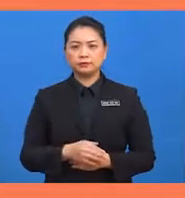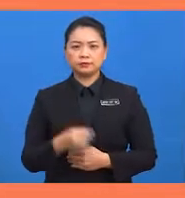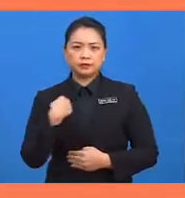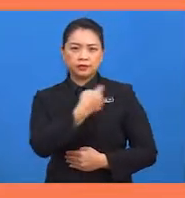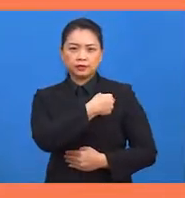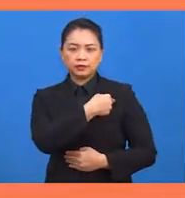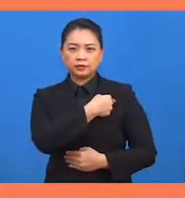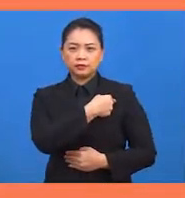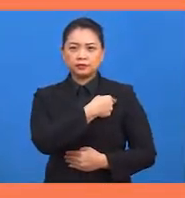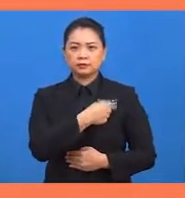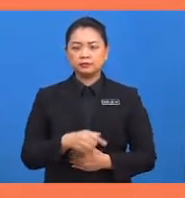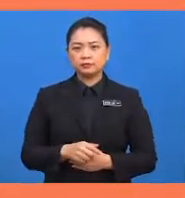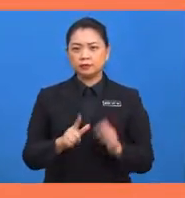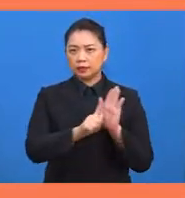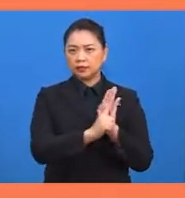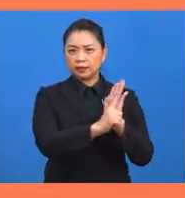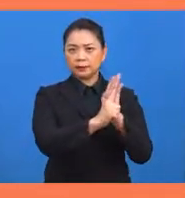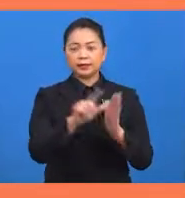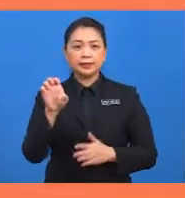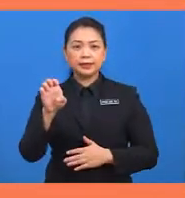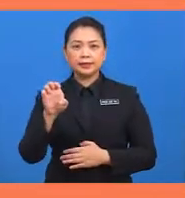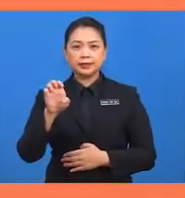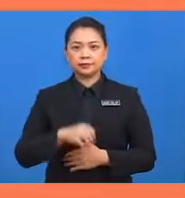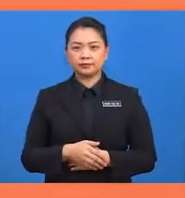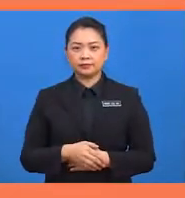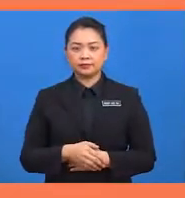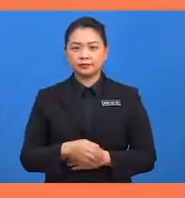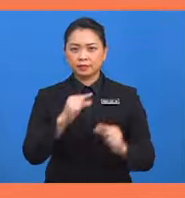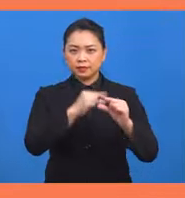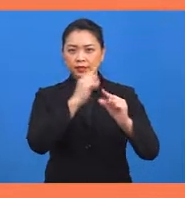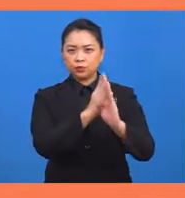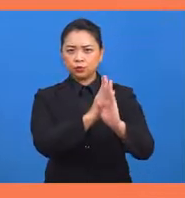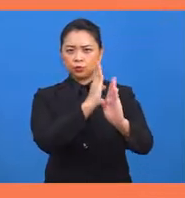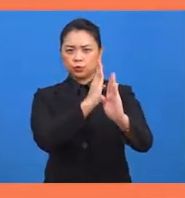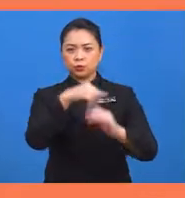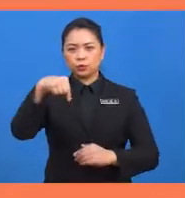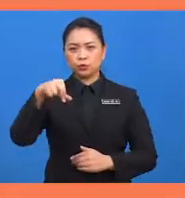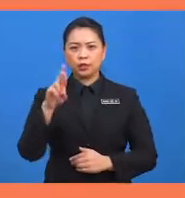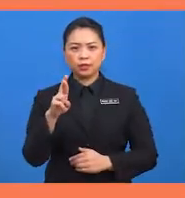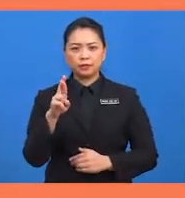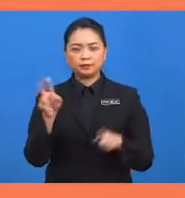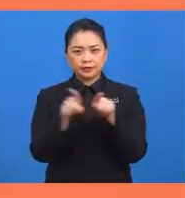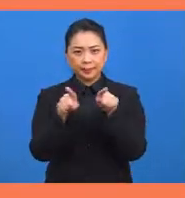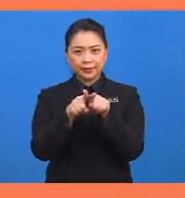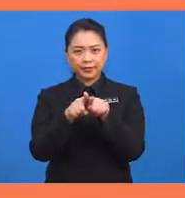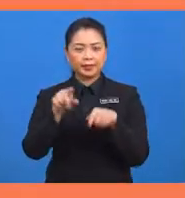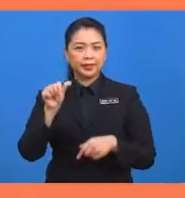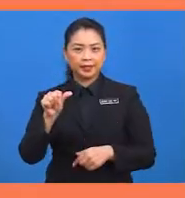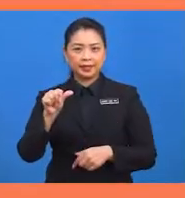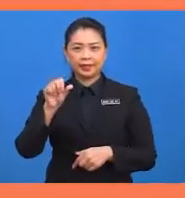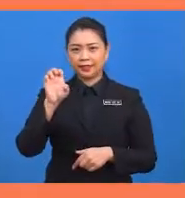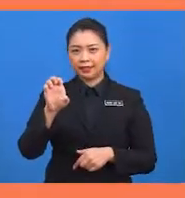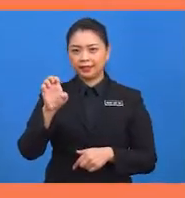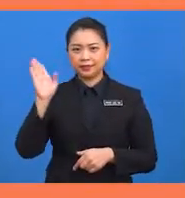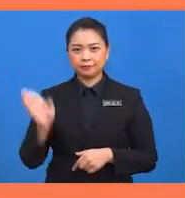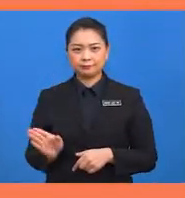kita labelkannya sebagai E. Garis lurus QA sama panjang dengan garis